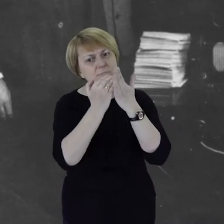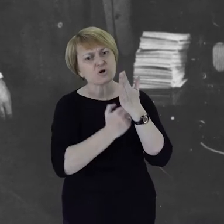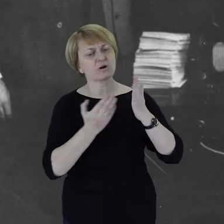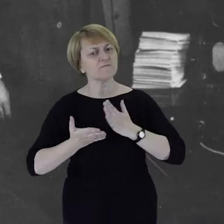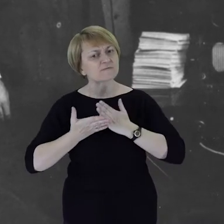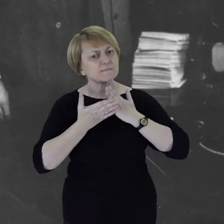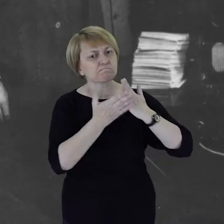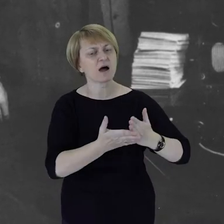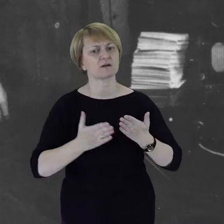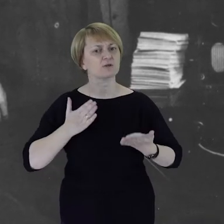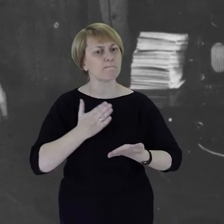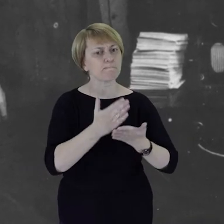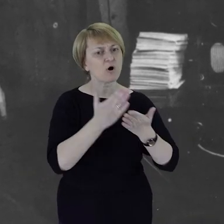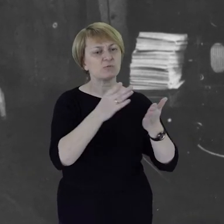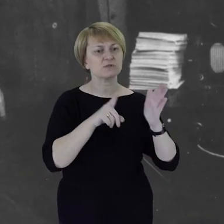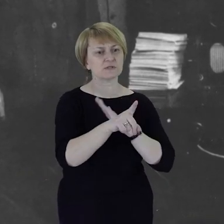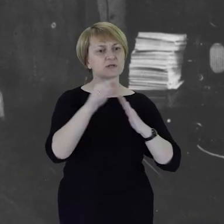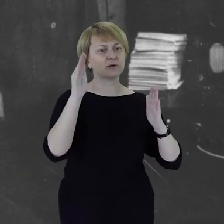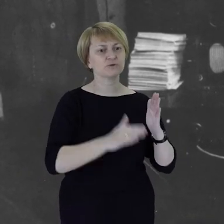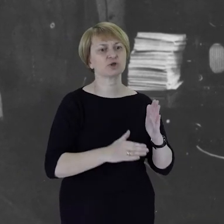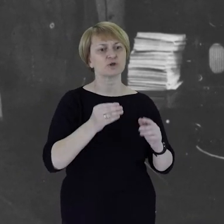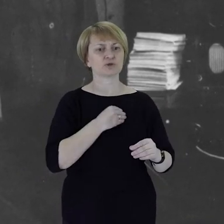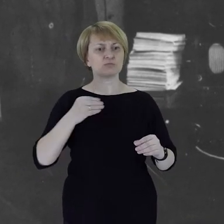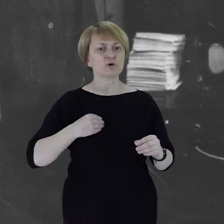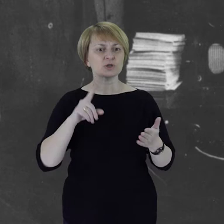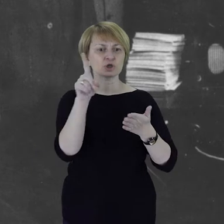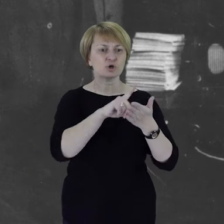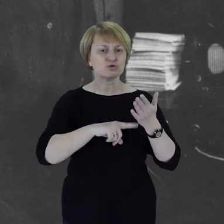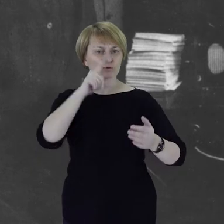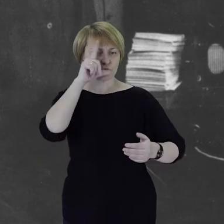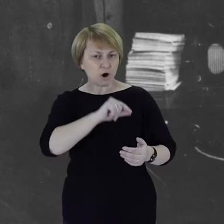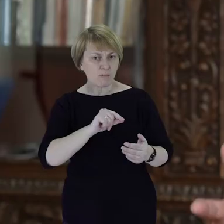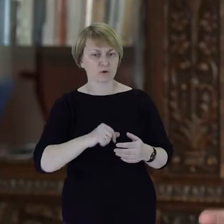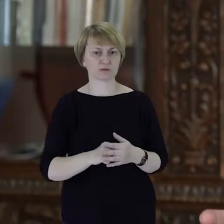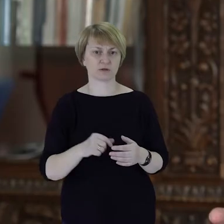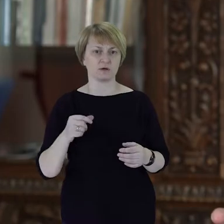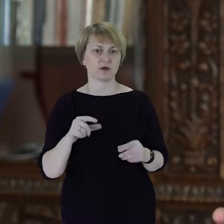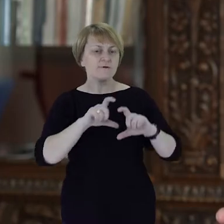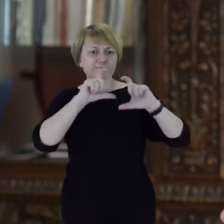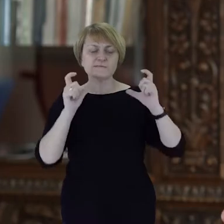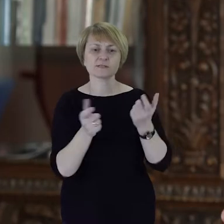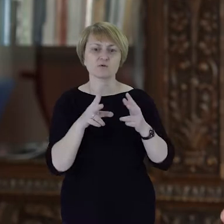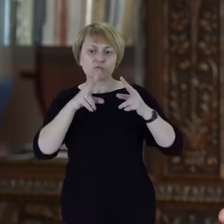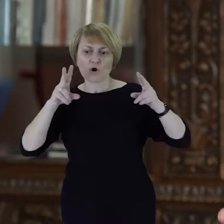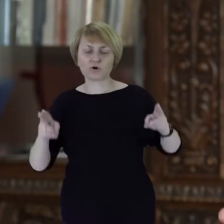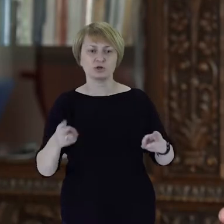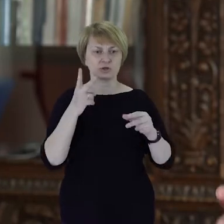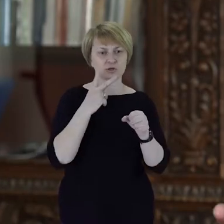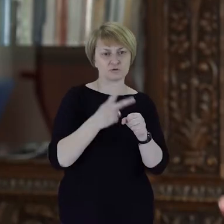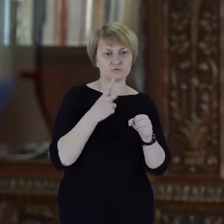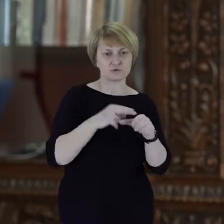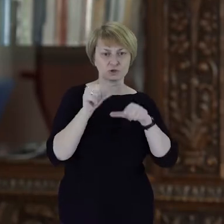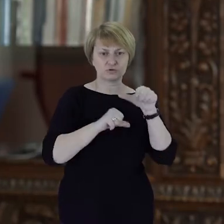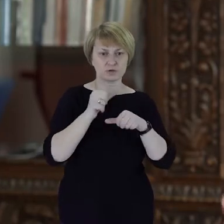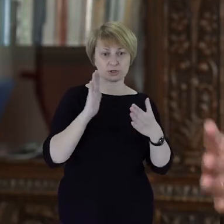wsparciem i pomocą dla mniejszości polskiej na Śląsku Opolskim. To się stało w całym okresie dwudziestolecia międzywojennego